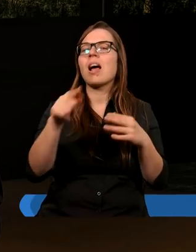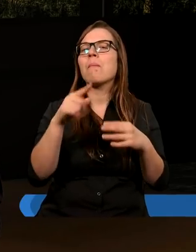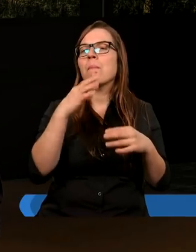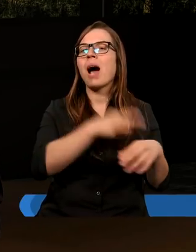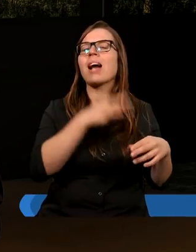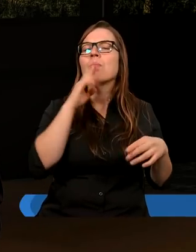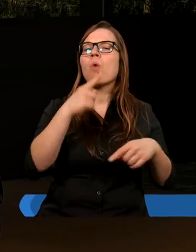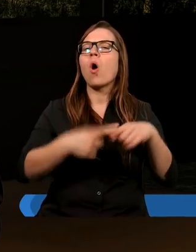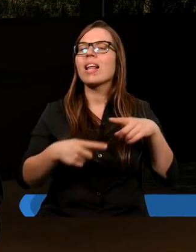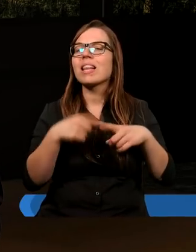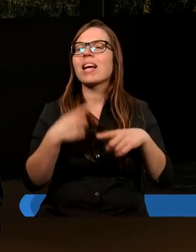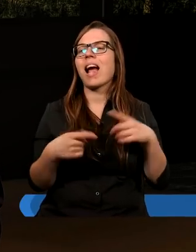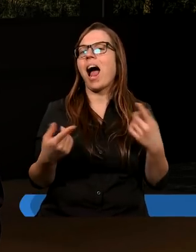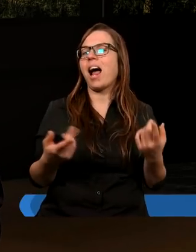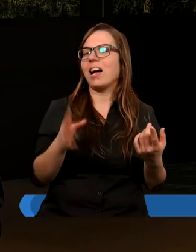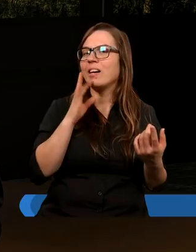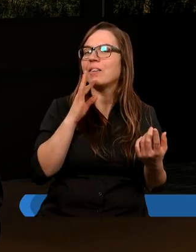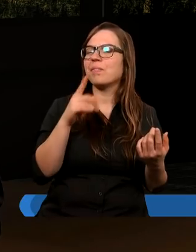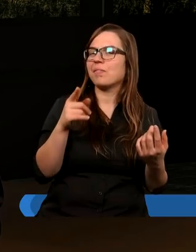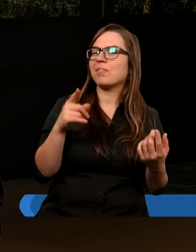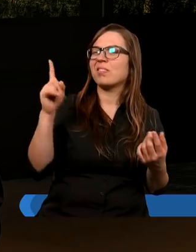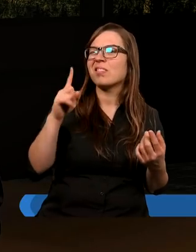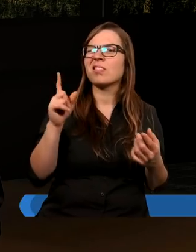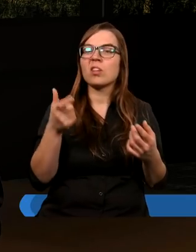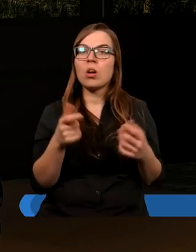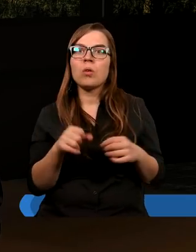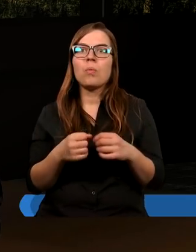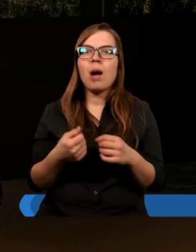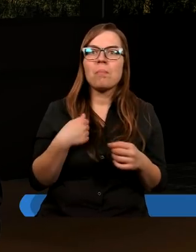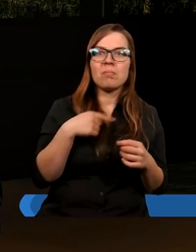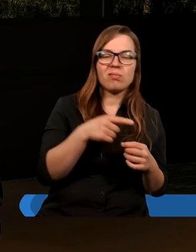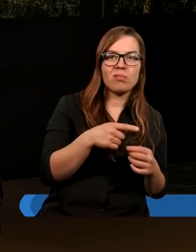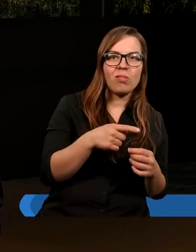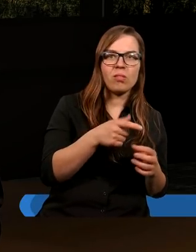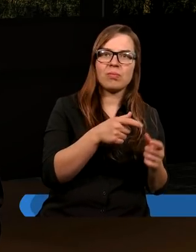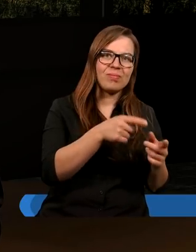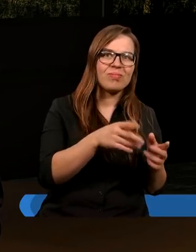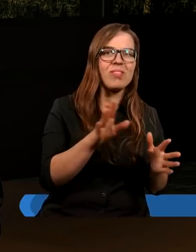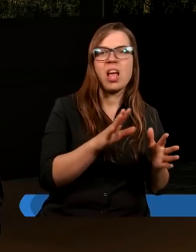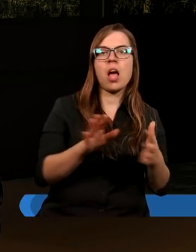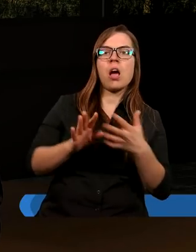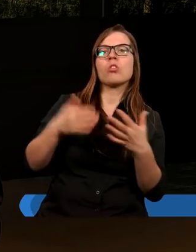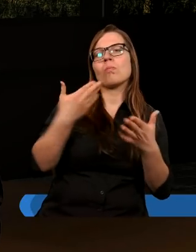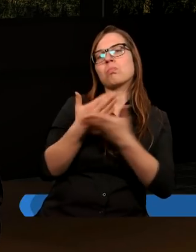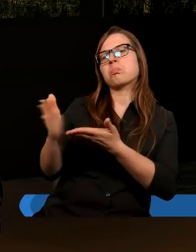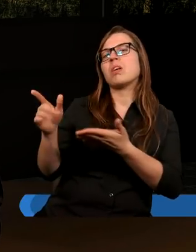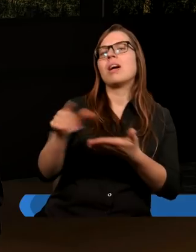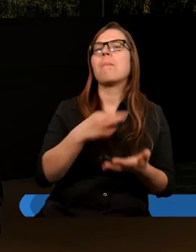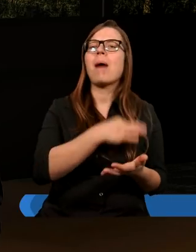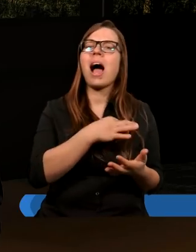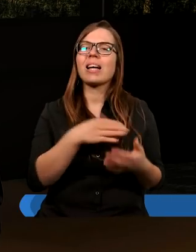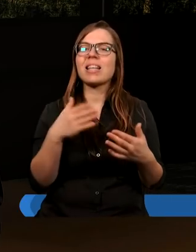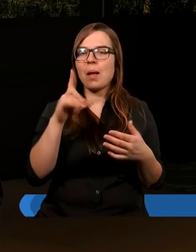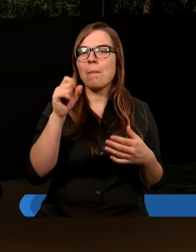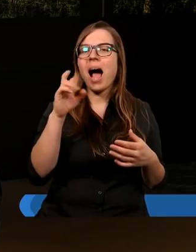jeśli ktoś trochę się wyłamuje, to jest wykluczany z partii, nawołuje się do